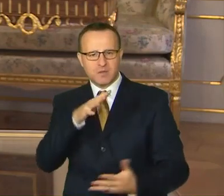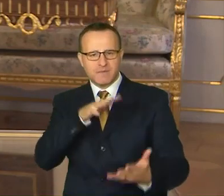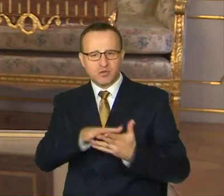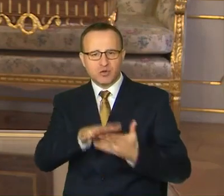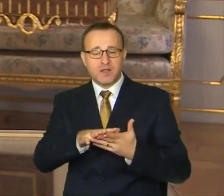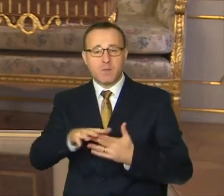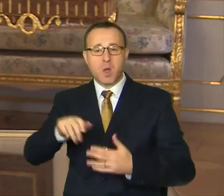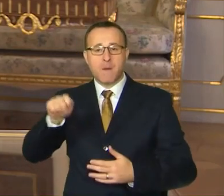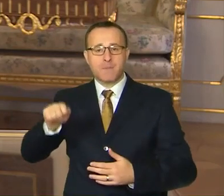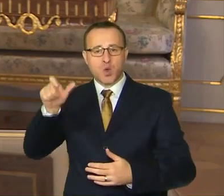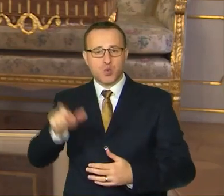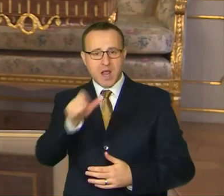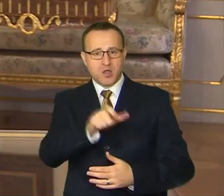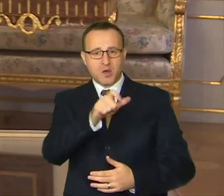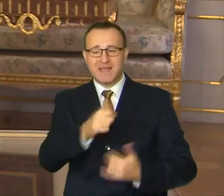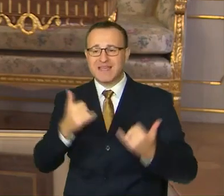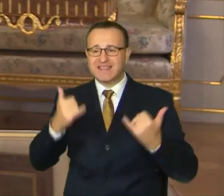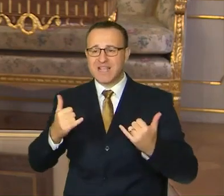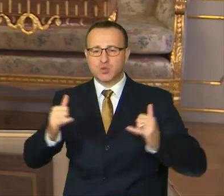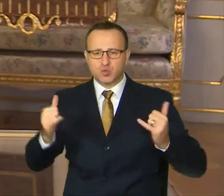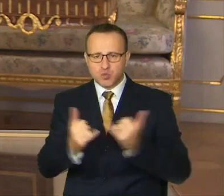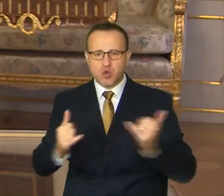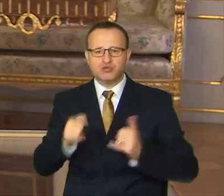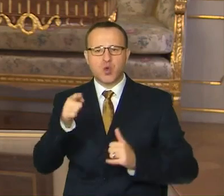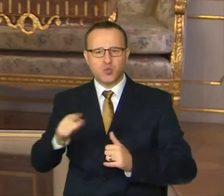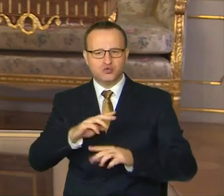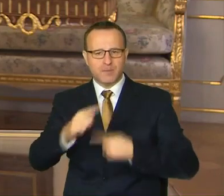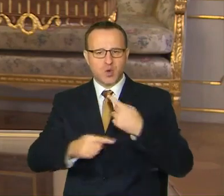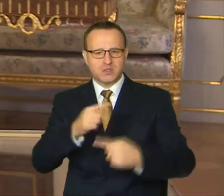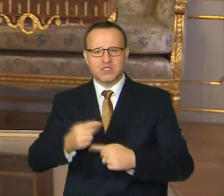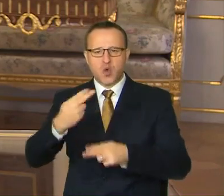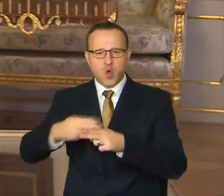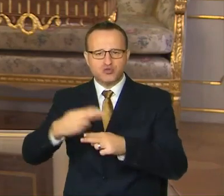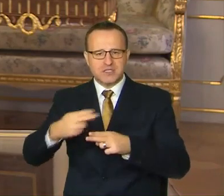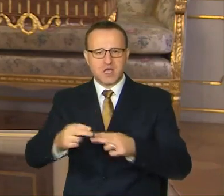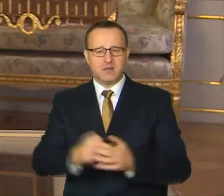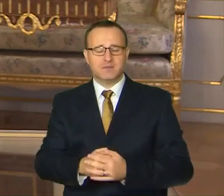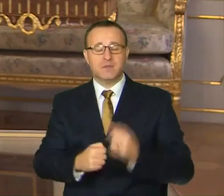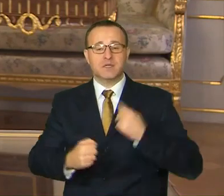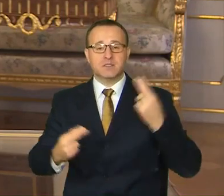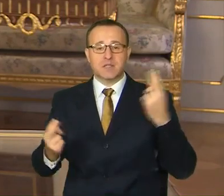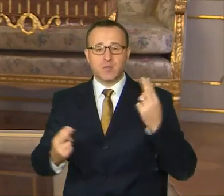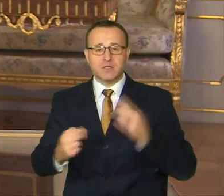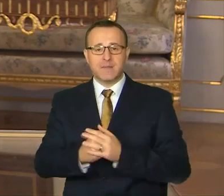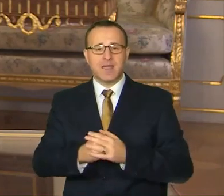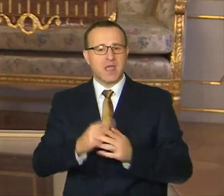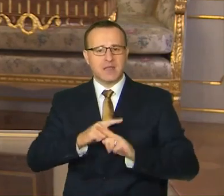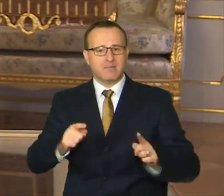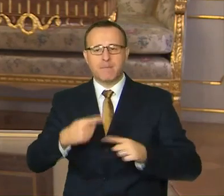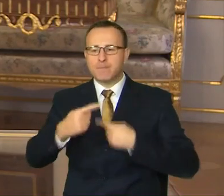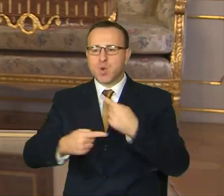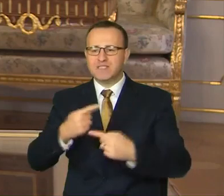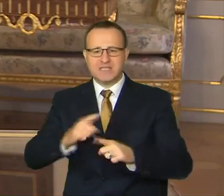a prokurátorom dnes už skutočne ide o očistný proces. Samozrejme, iba ak sa nezastaví,